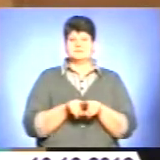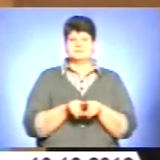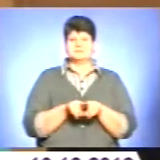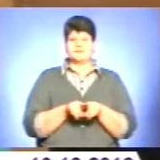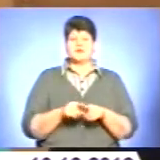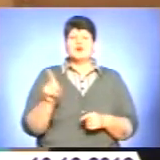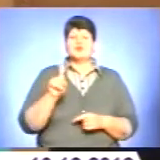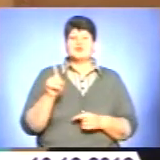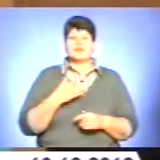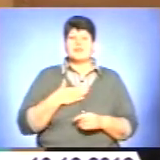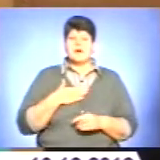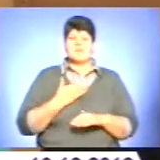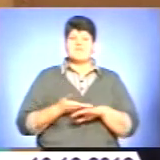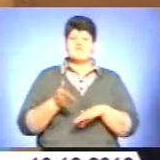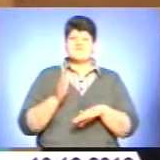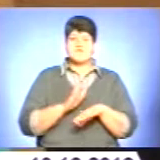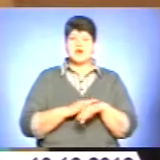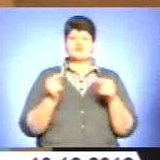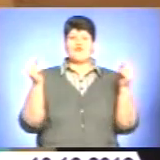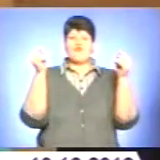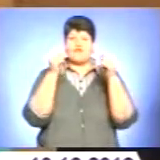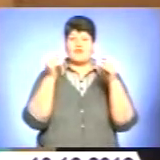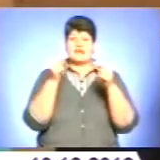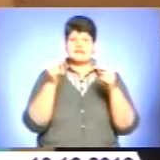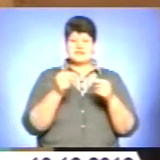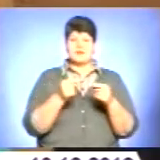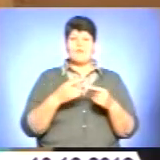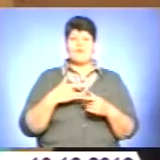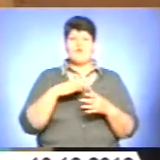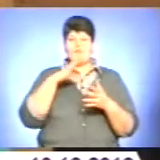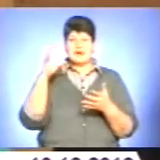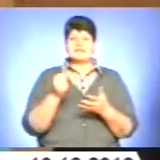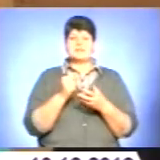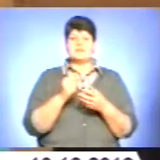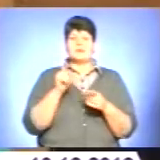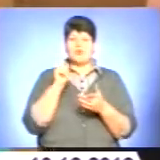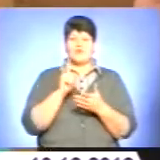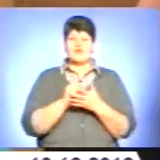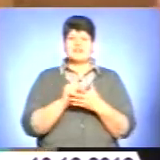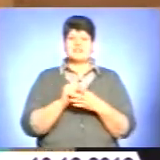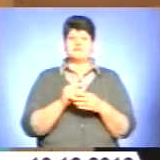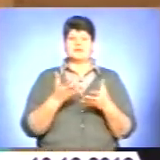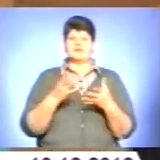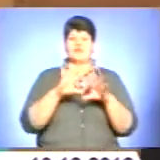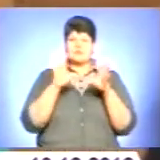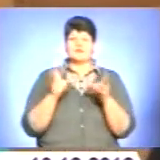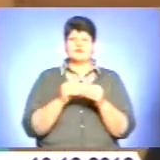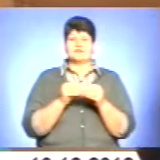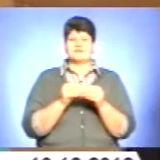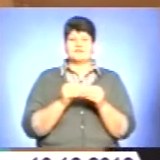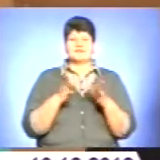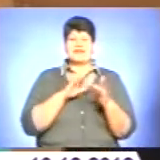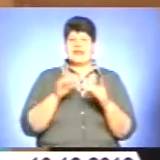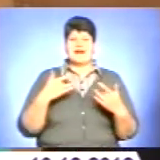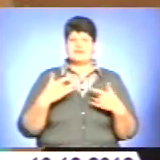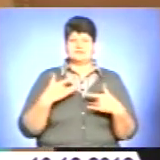От чому нам дуже важко визначитись, бо в принципі ми повинні визначати навіть не акторські роботи, якщо відверто казати, ми